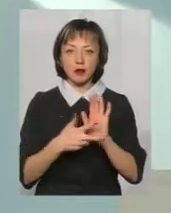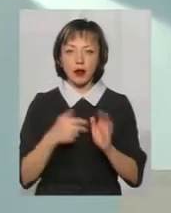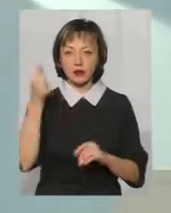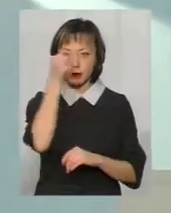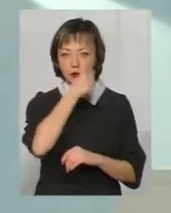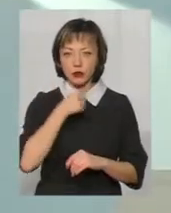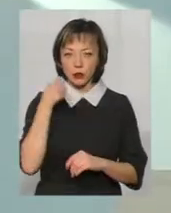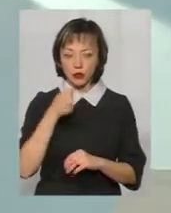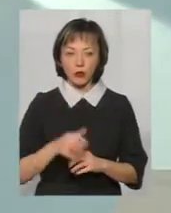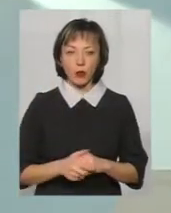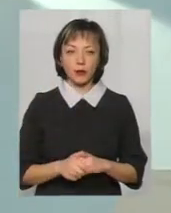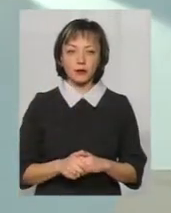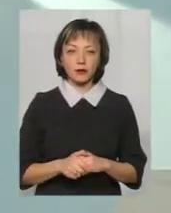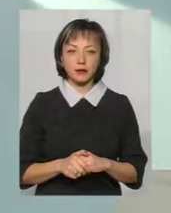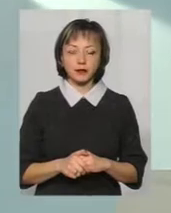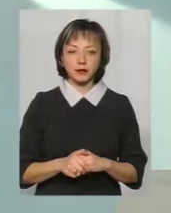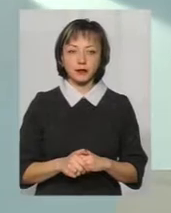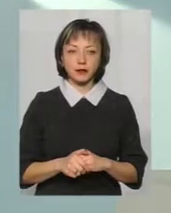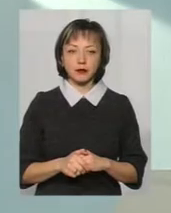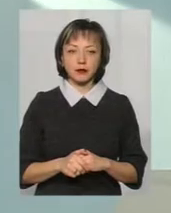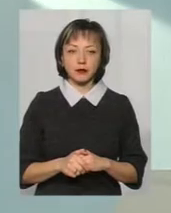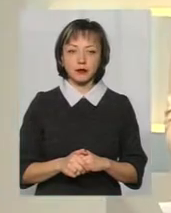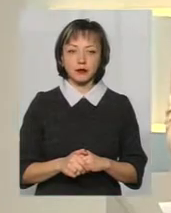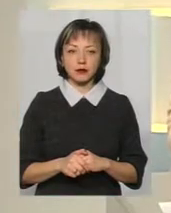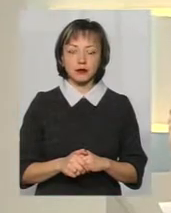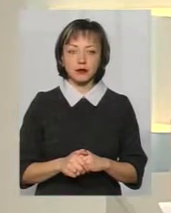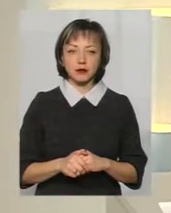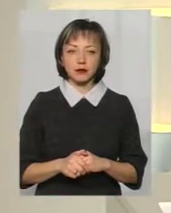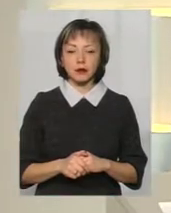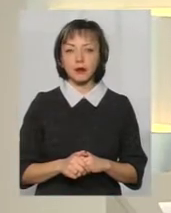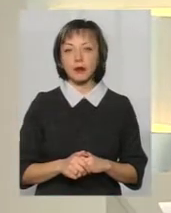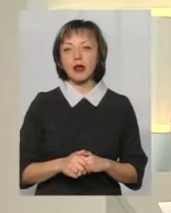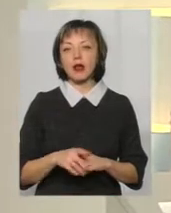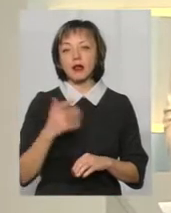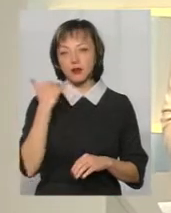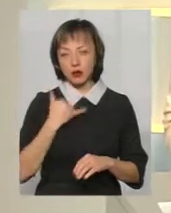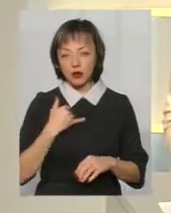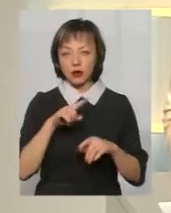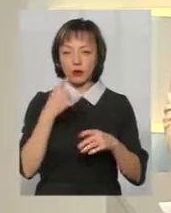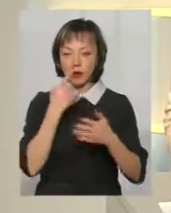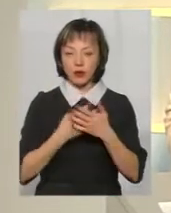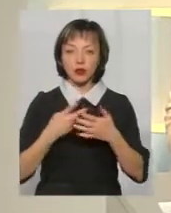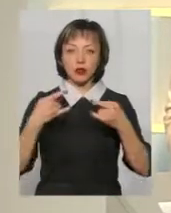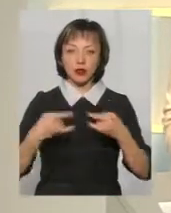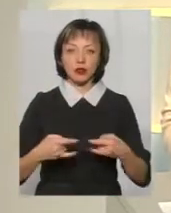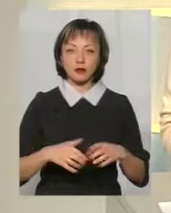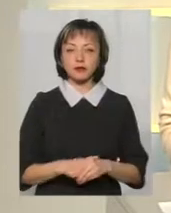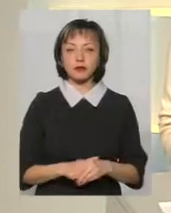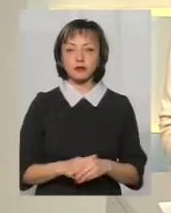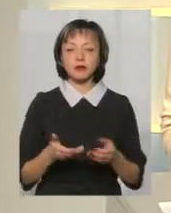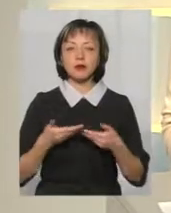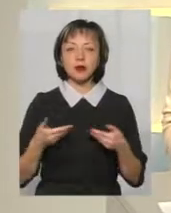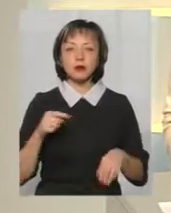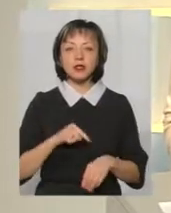року. Дякуємо, що зателефонували. Якщо є глядачів питання, також телефонуйте, номера бачите на екранах. Ми